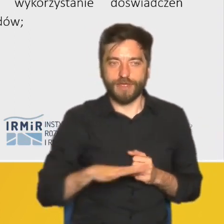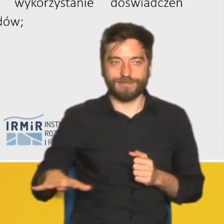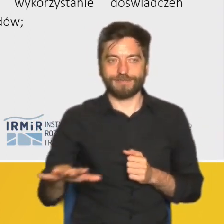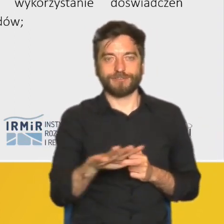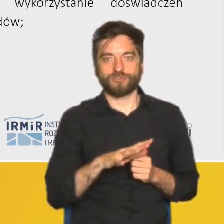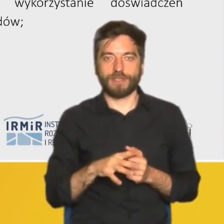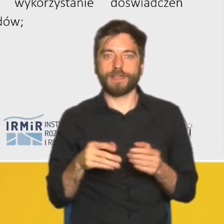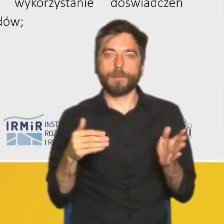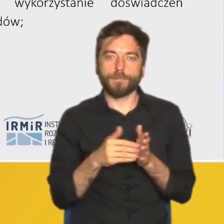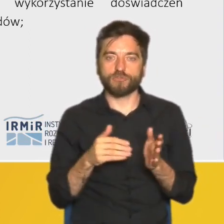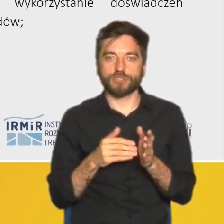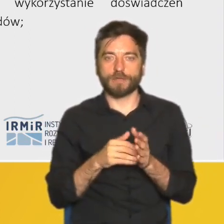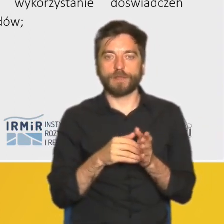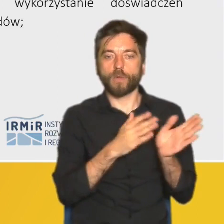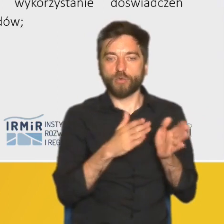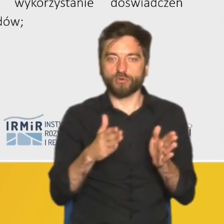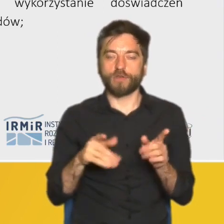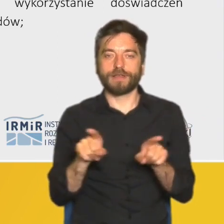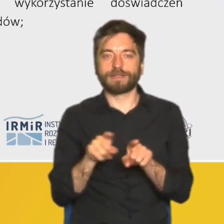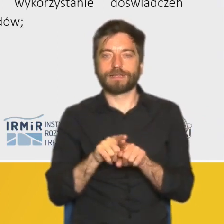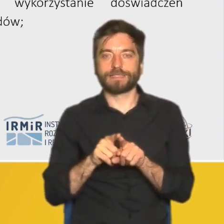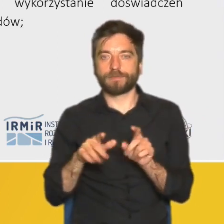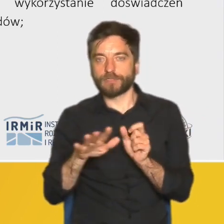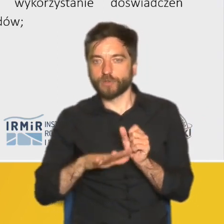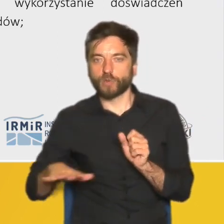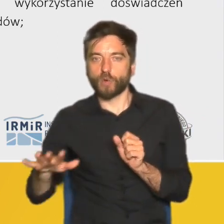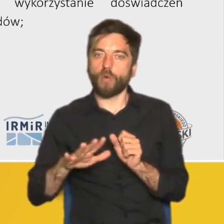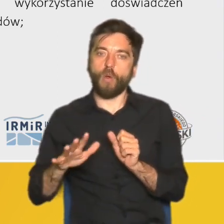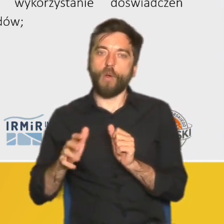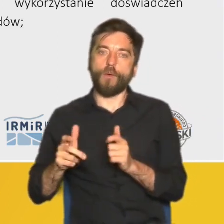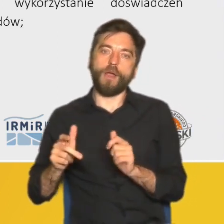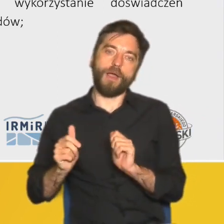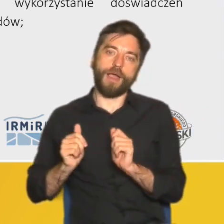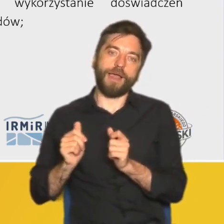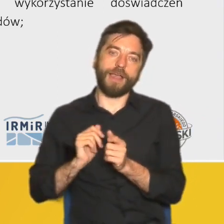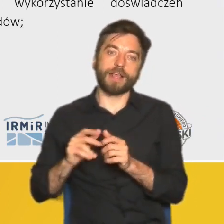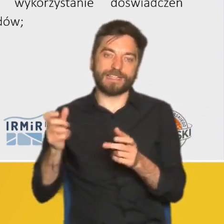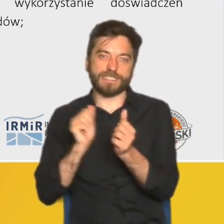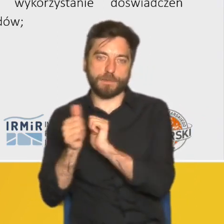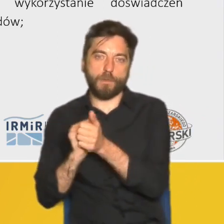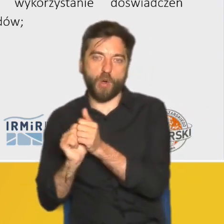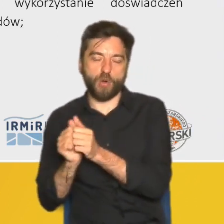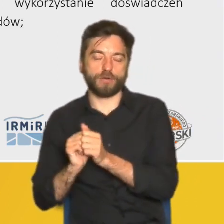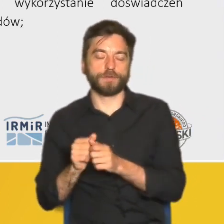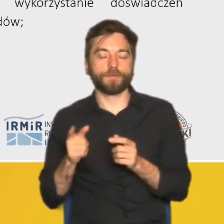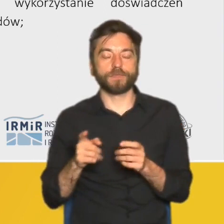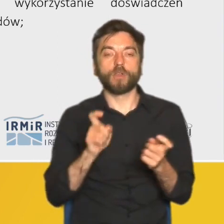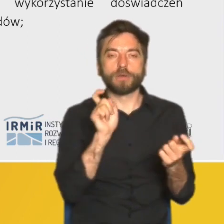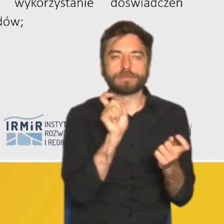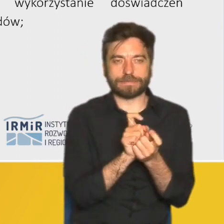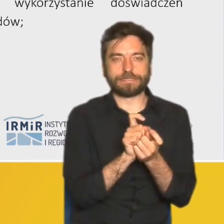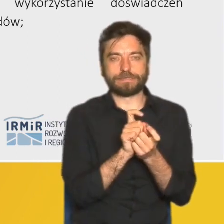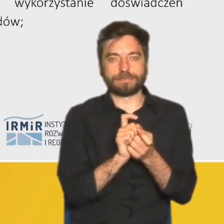zieleni urządzonej i terenów rekreacyjnych właściwie powinniśmy to rozbudować, które mogą tworzyć realną przeciwwagę dla wizji tego